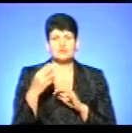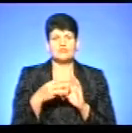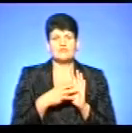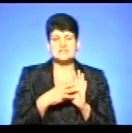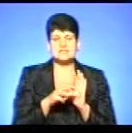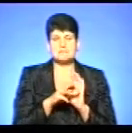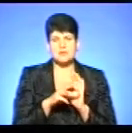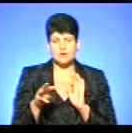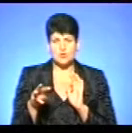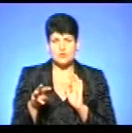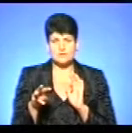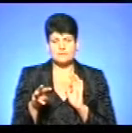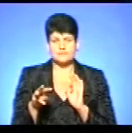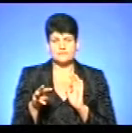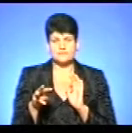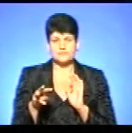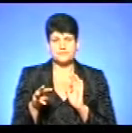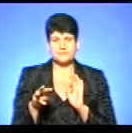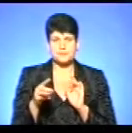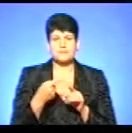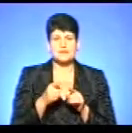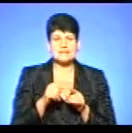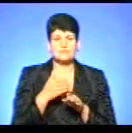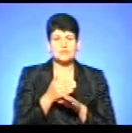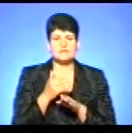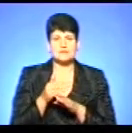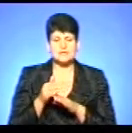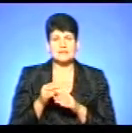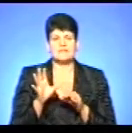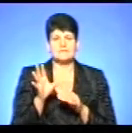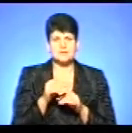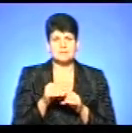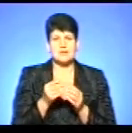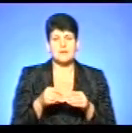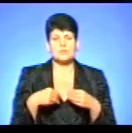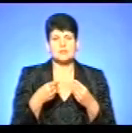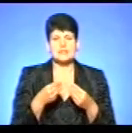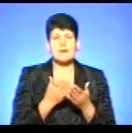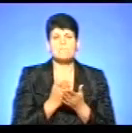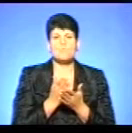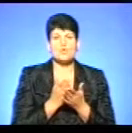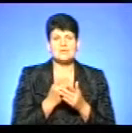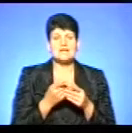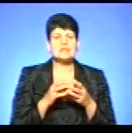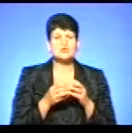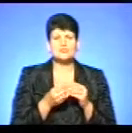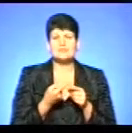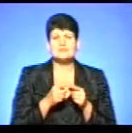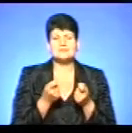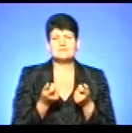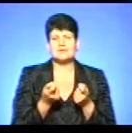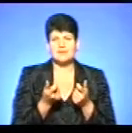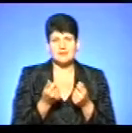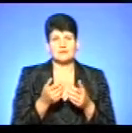розподілені на постачальників послуг. Відповідно, цієї суми не є достатньо для